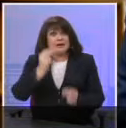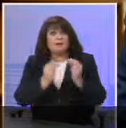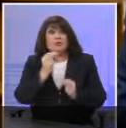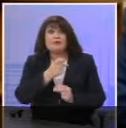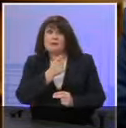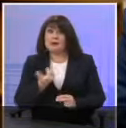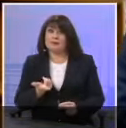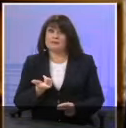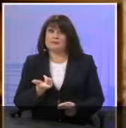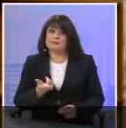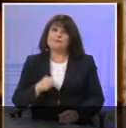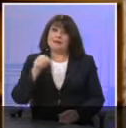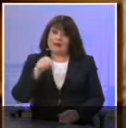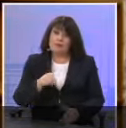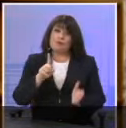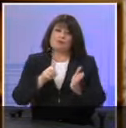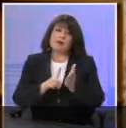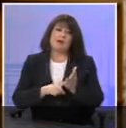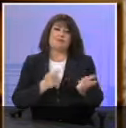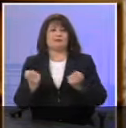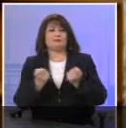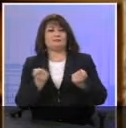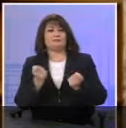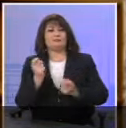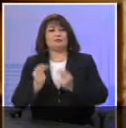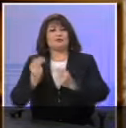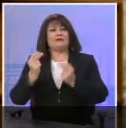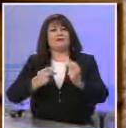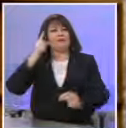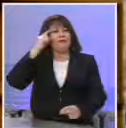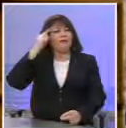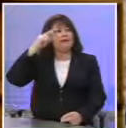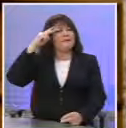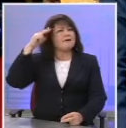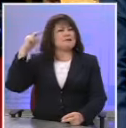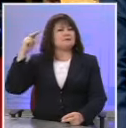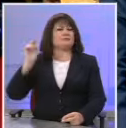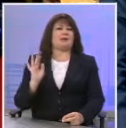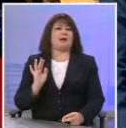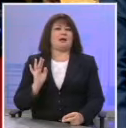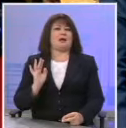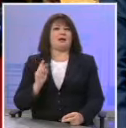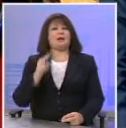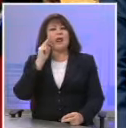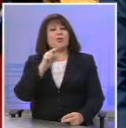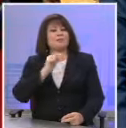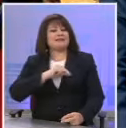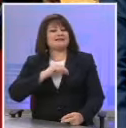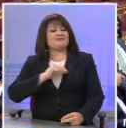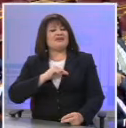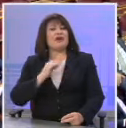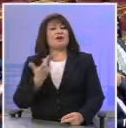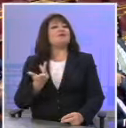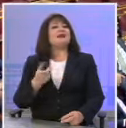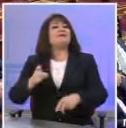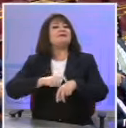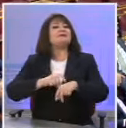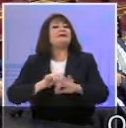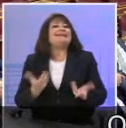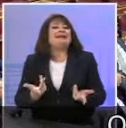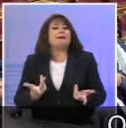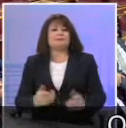εδώ πρέπει να διαχειριστούμε προβλήματα με οξυδέρκια και να δούμε ποιο είναι το συμφέρον της χώρας του την ώρα.